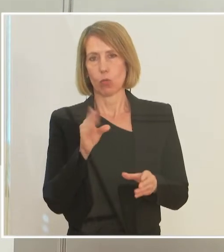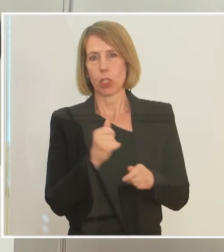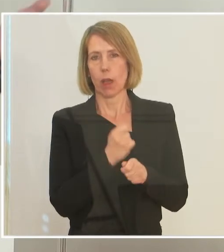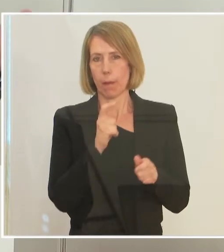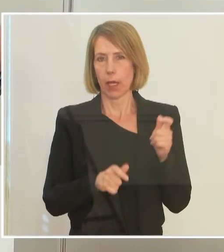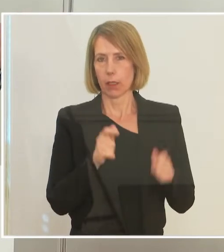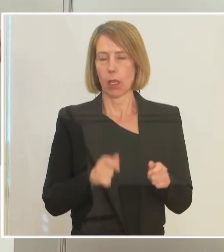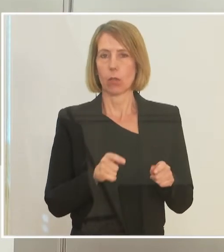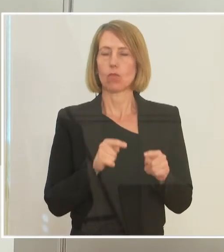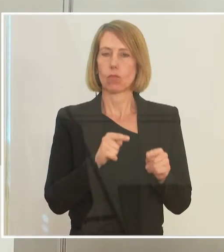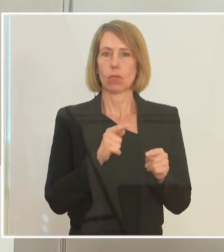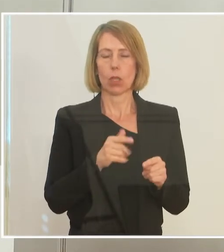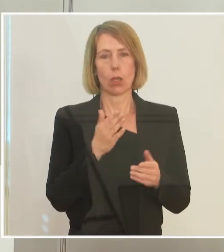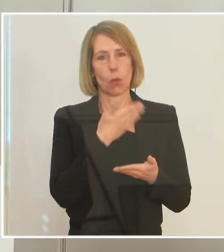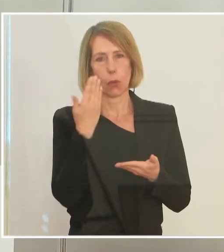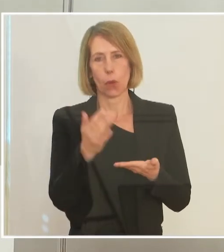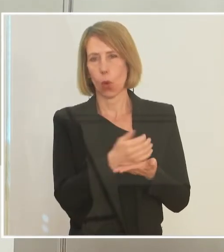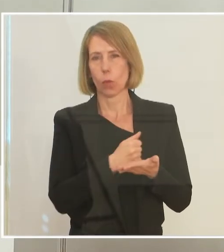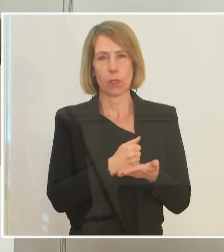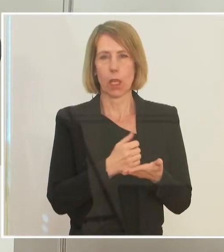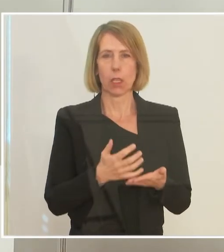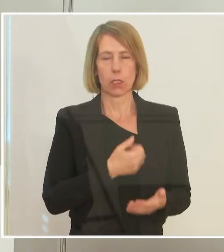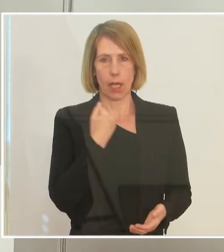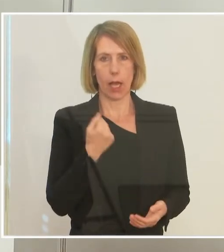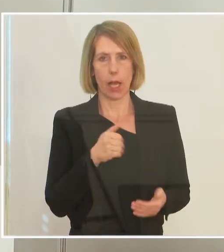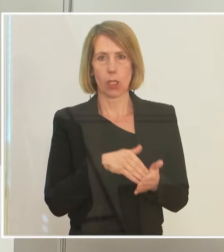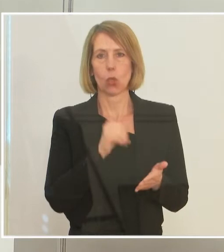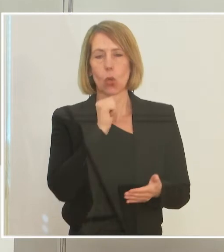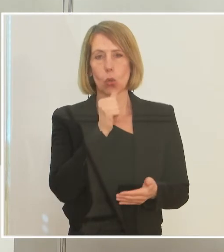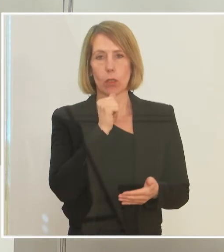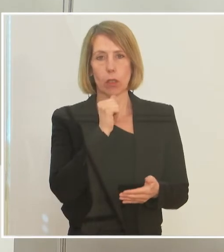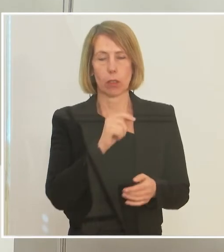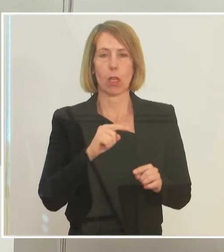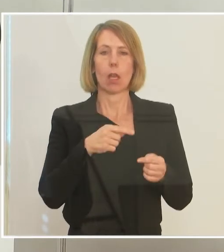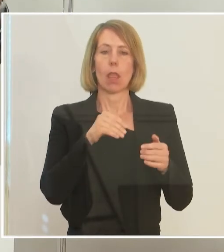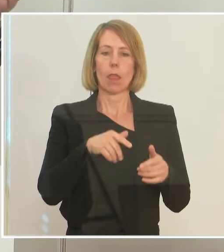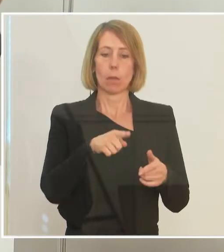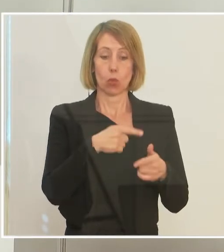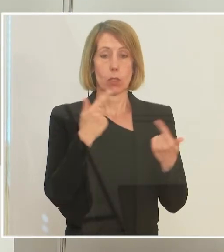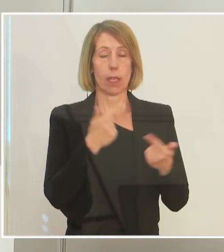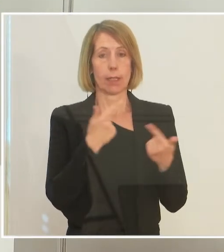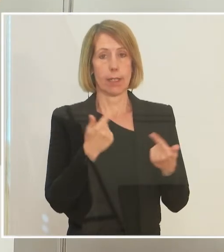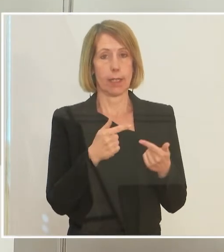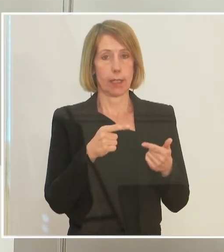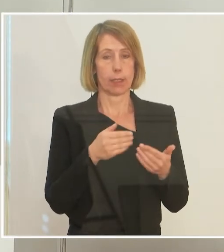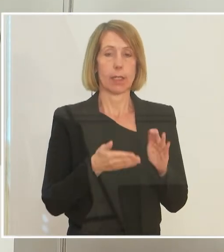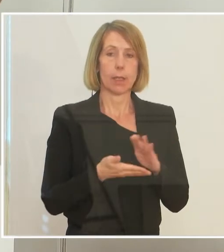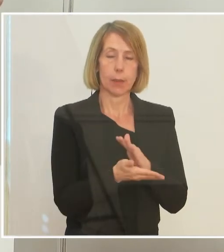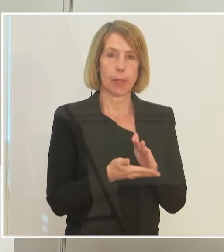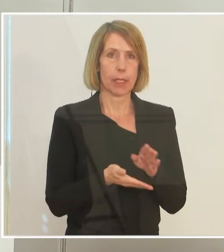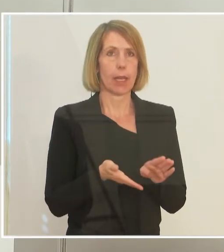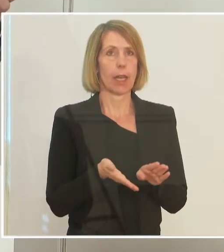hat noch nicht den Umsatz erreicht. Dann geht es jetzt darum darzulegen, hat diese Bäckerei in der